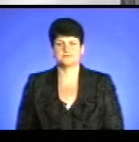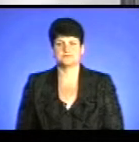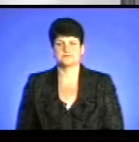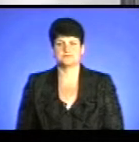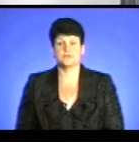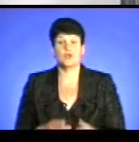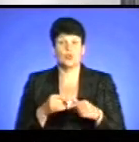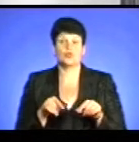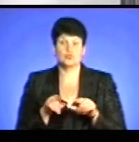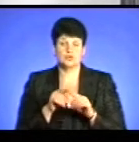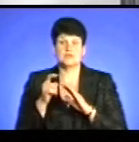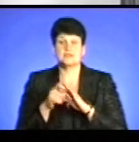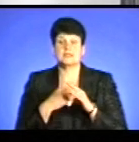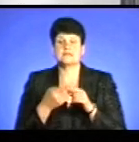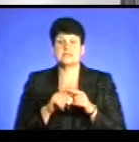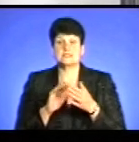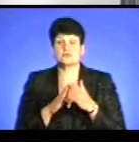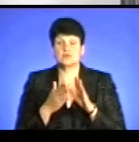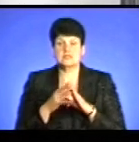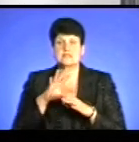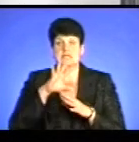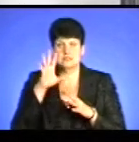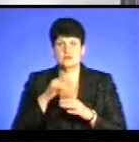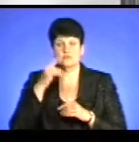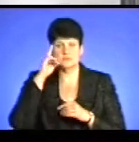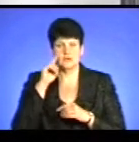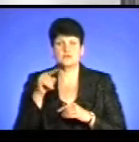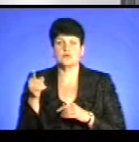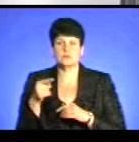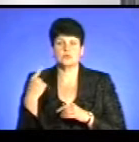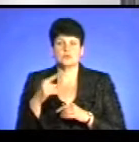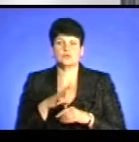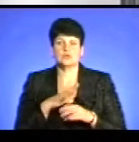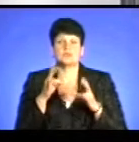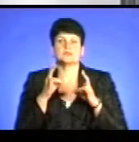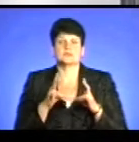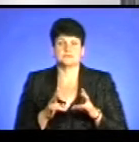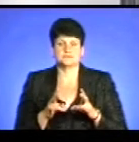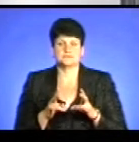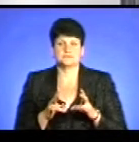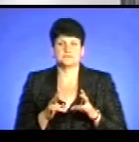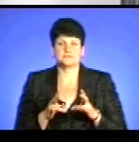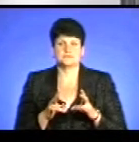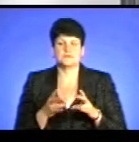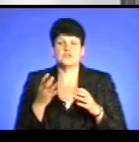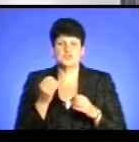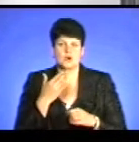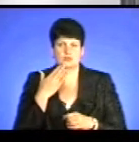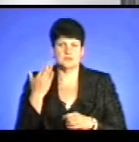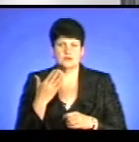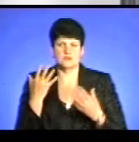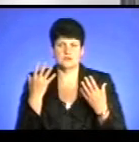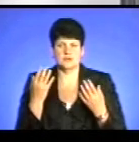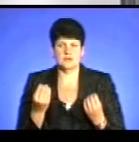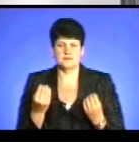Отож, як ми дізналися з цієї цитати, загалом вже відомо, на Цернопільщині сталася трагедія. Ще останнього дня, в